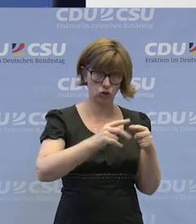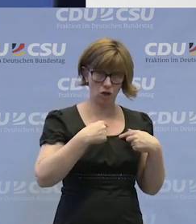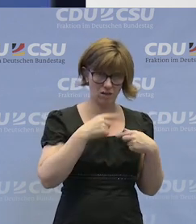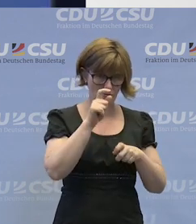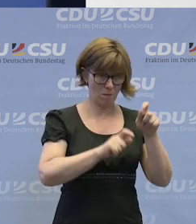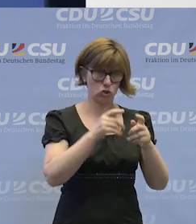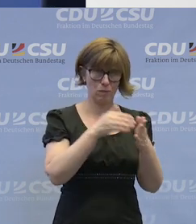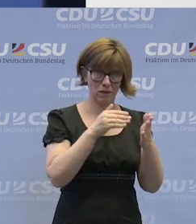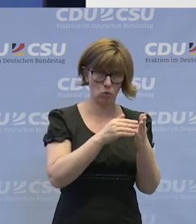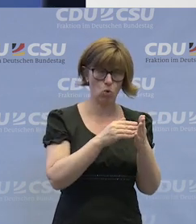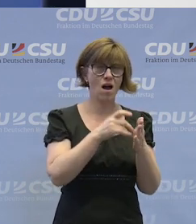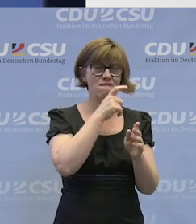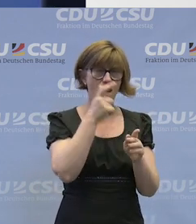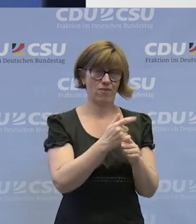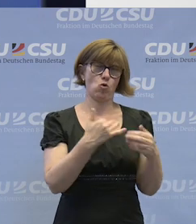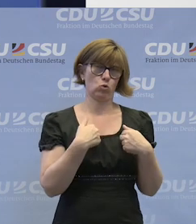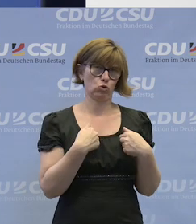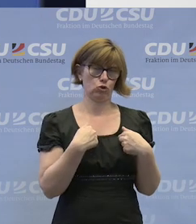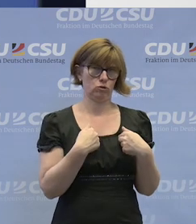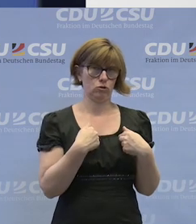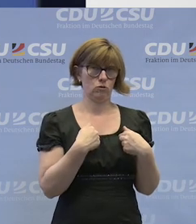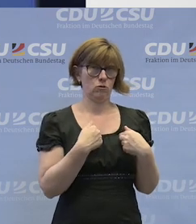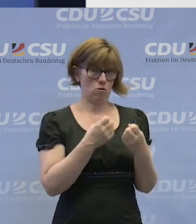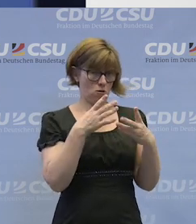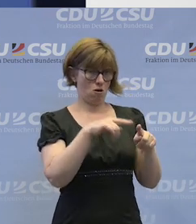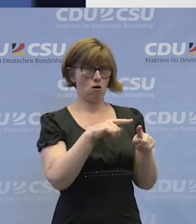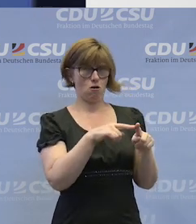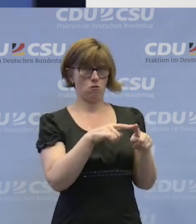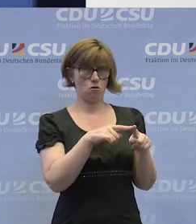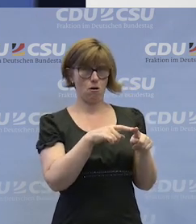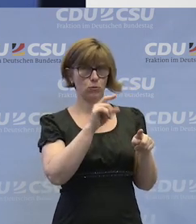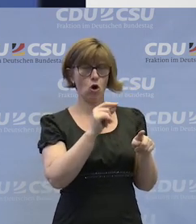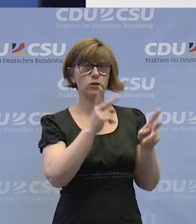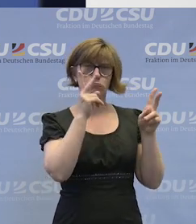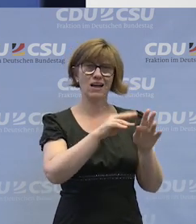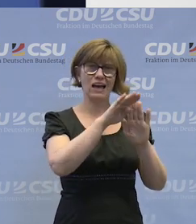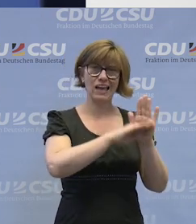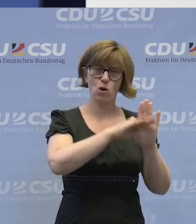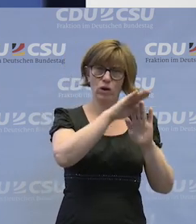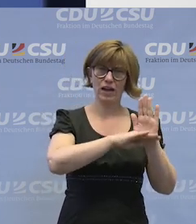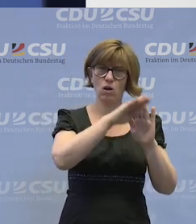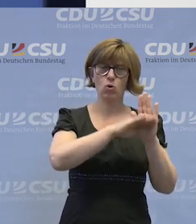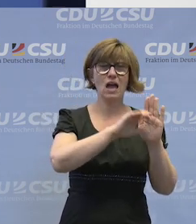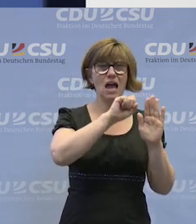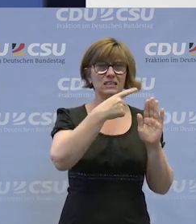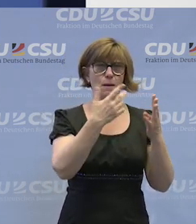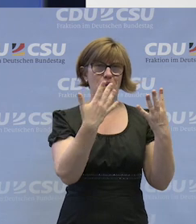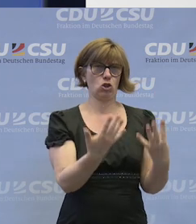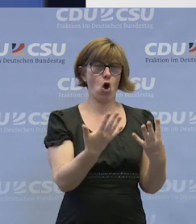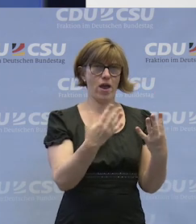für behinderte Menschen eine Verantwortung. Natürlich, dass die entsprechenden Regelungen, so wie sie im SGB IX